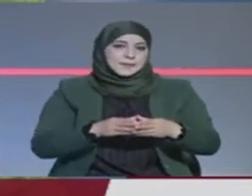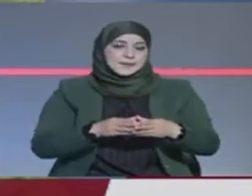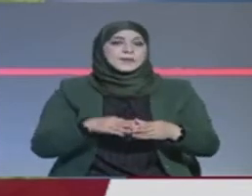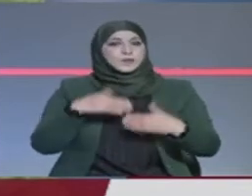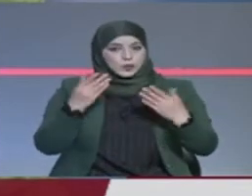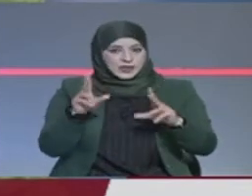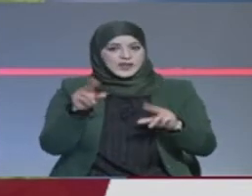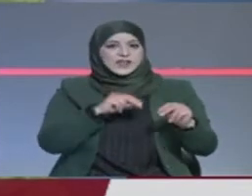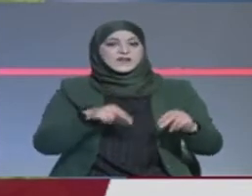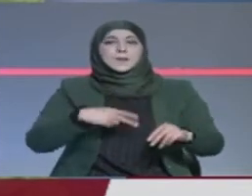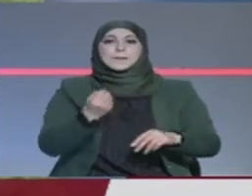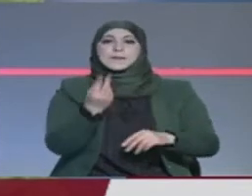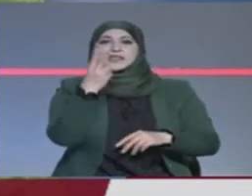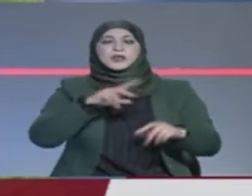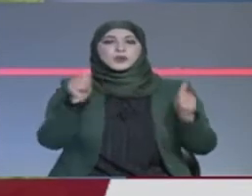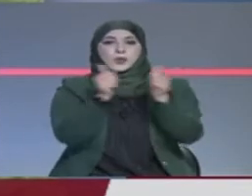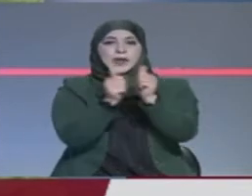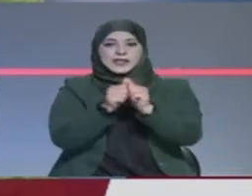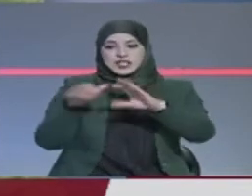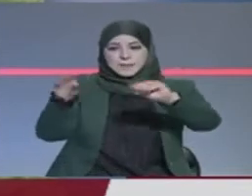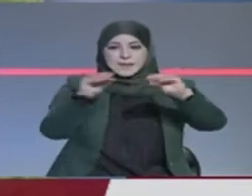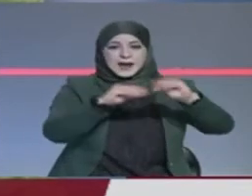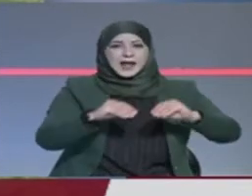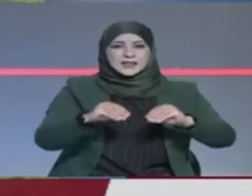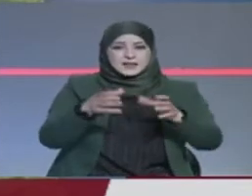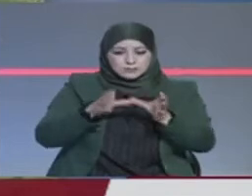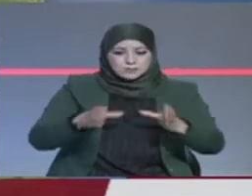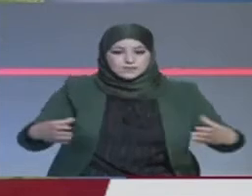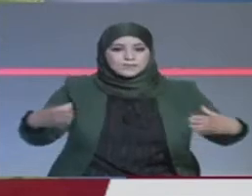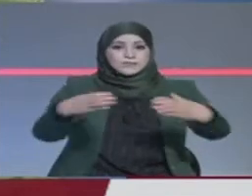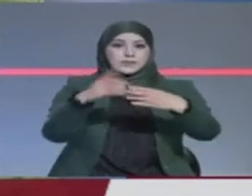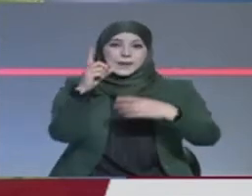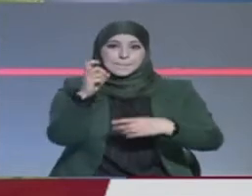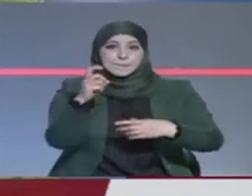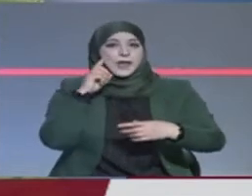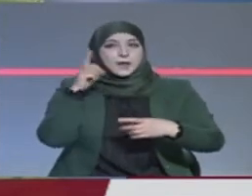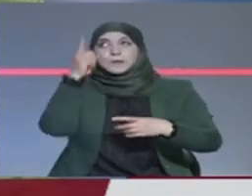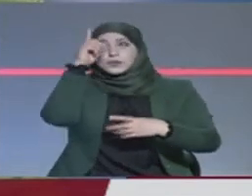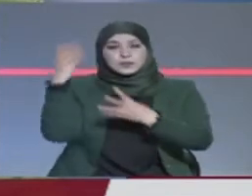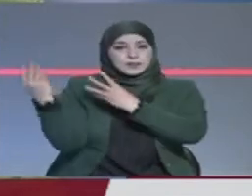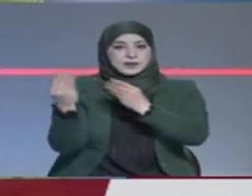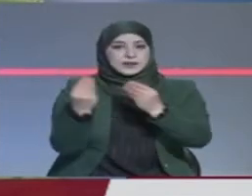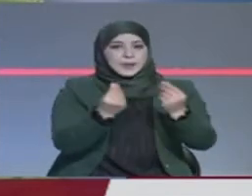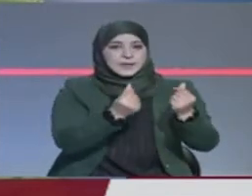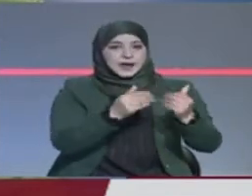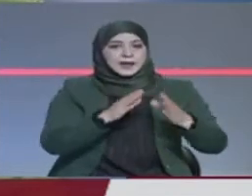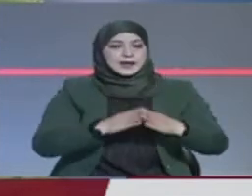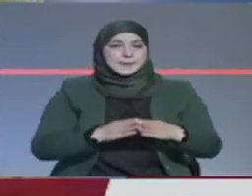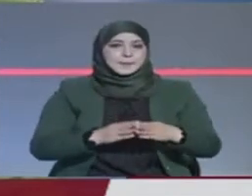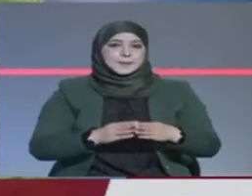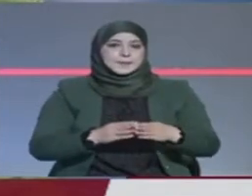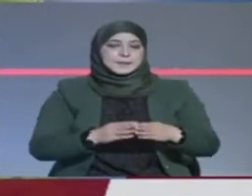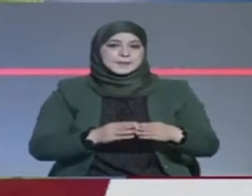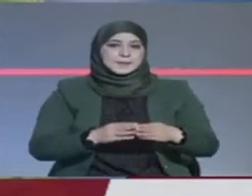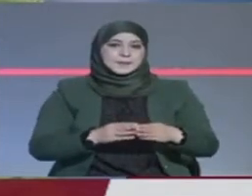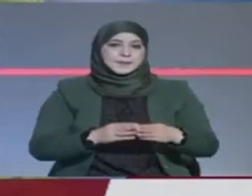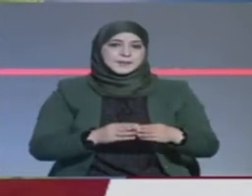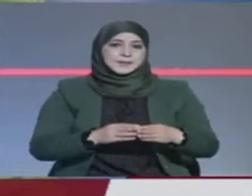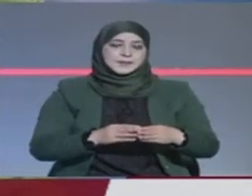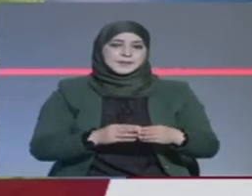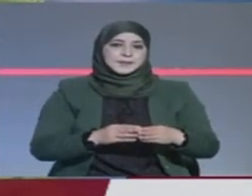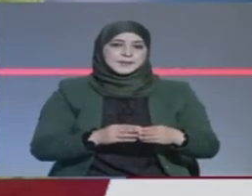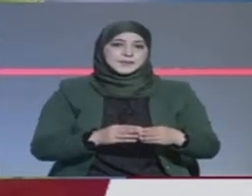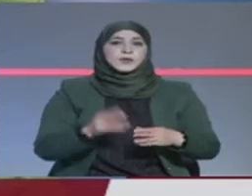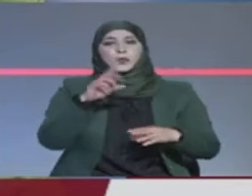211 منطقة رطبة طبيعية في مسبخ وعندنا